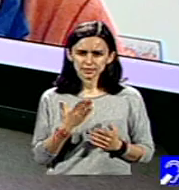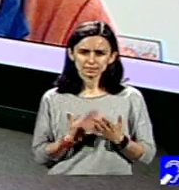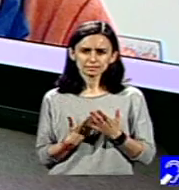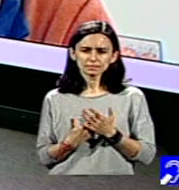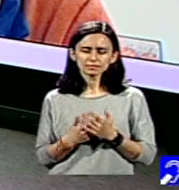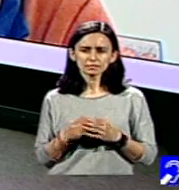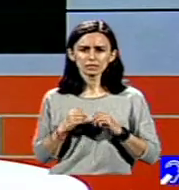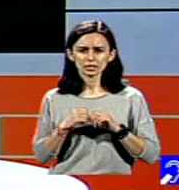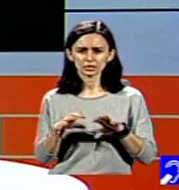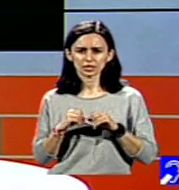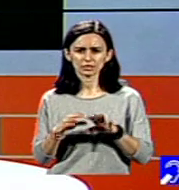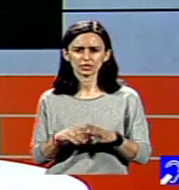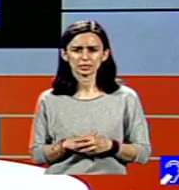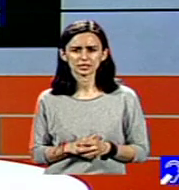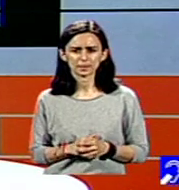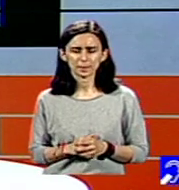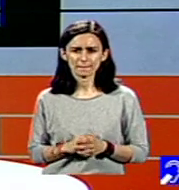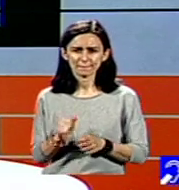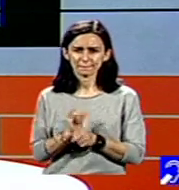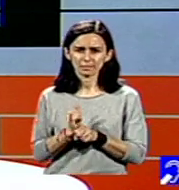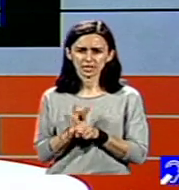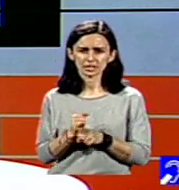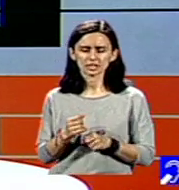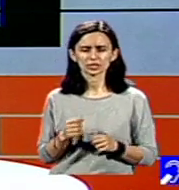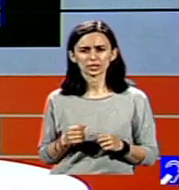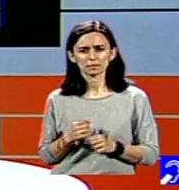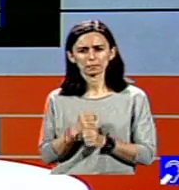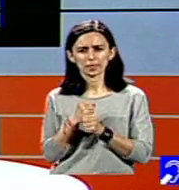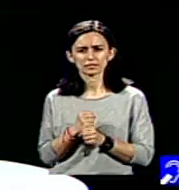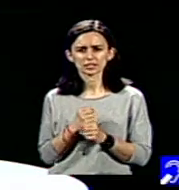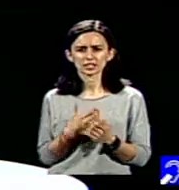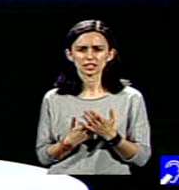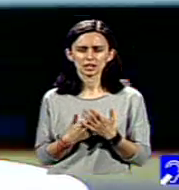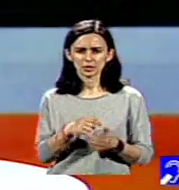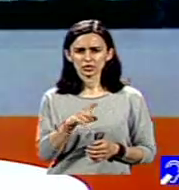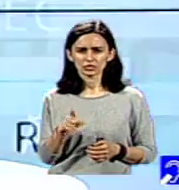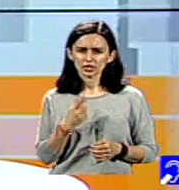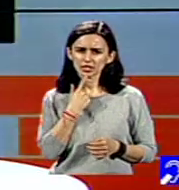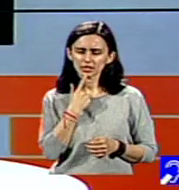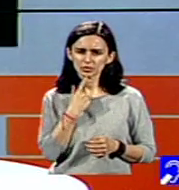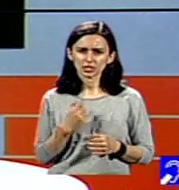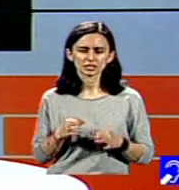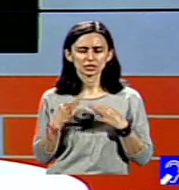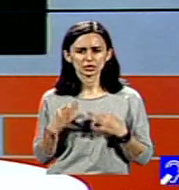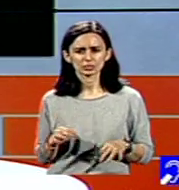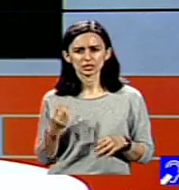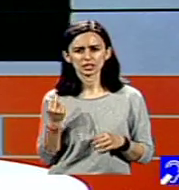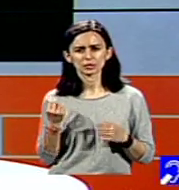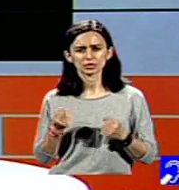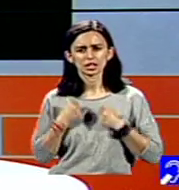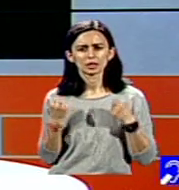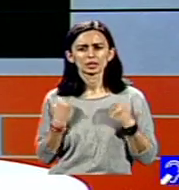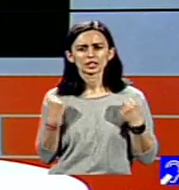Prejudecăți. Doamnelor, domnilor, la ILA-1, director general al Fundației pentru Voi de la Timișoara, vă reamintesc model de bune practici în incluziunea